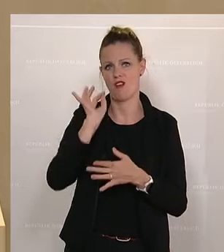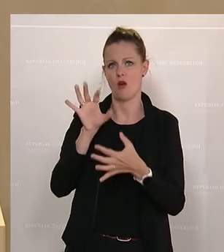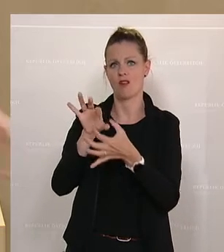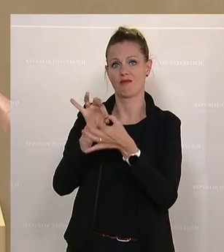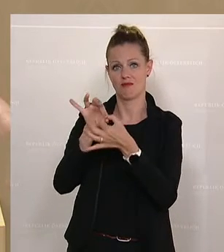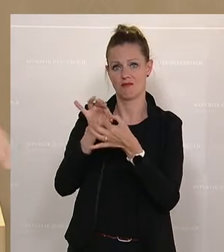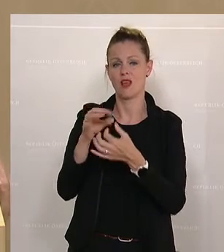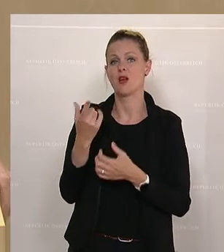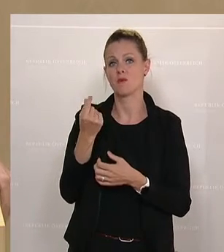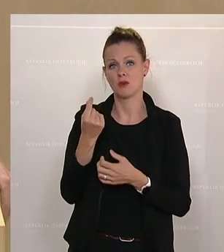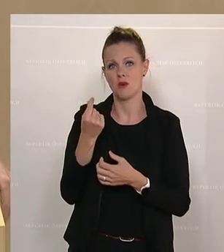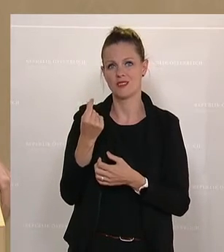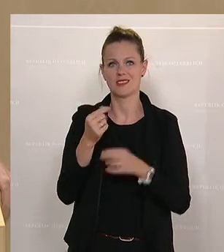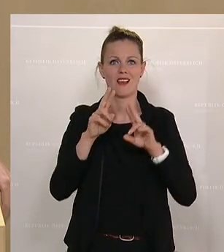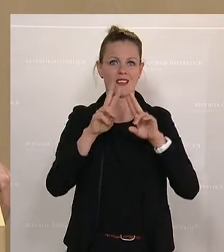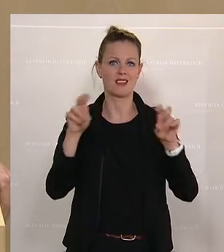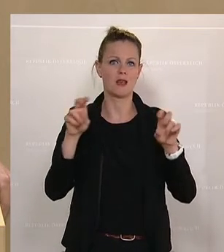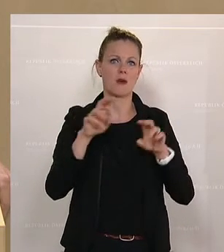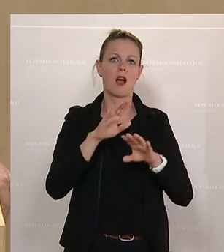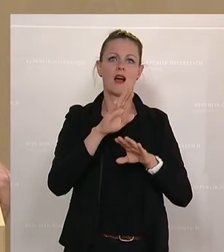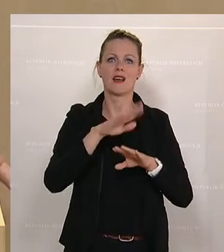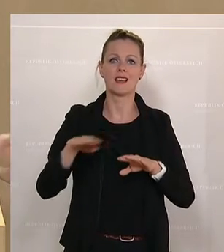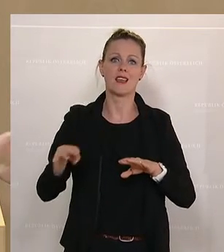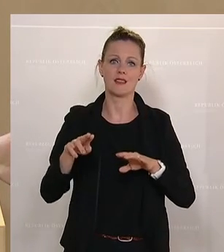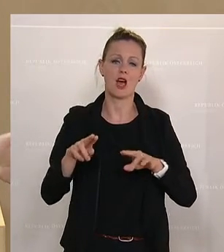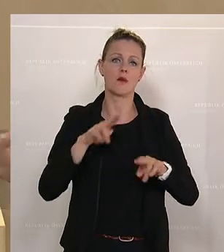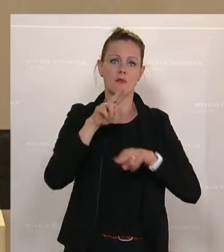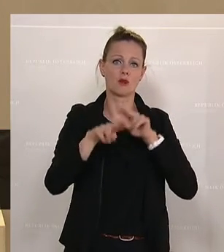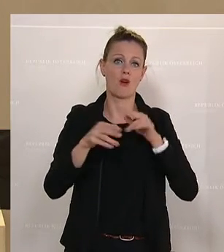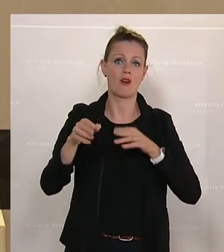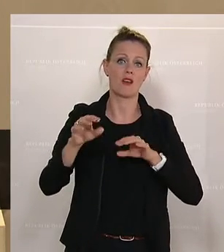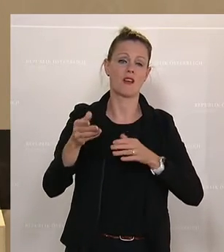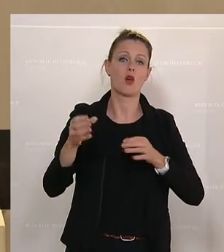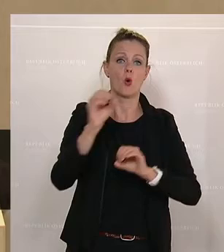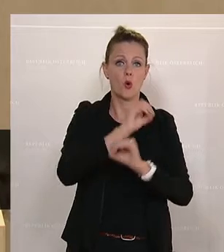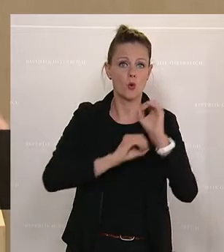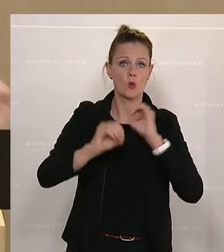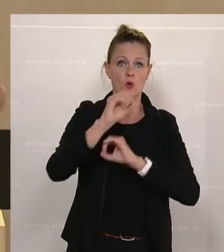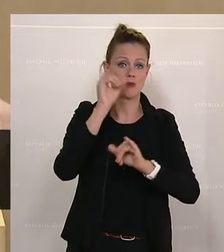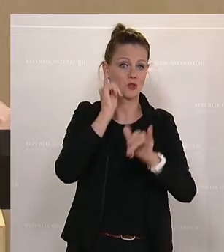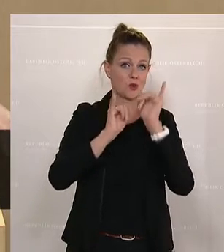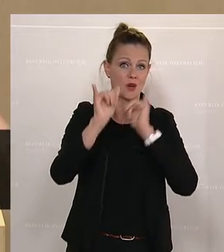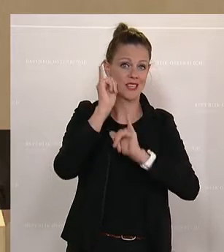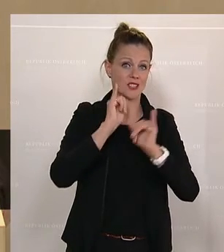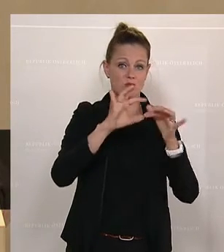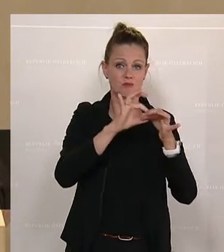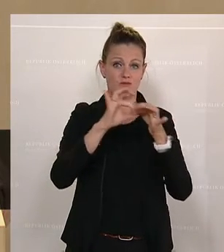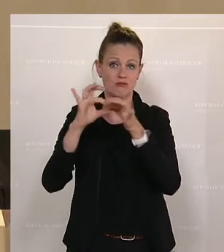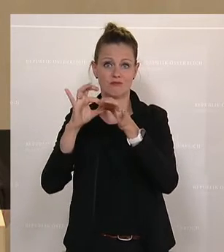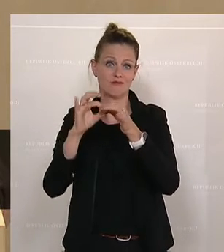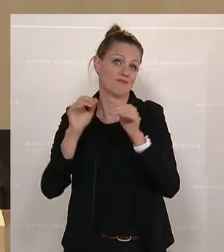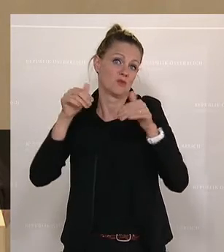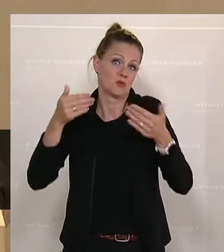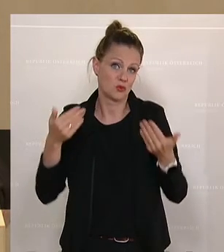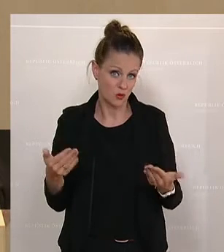Und das heißt, dass das Thema Kinderbetreuung auch ökonomisch, auch ein Tourismusthema ist. Und da werden wir nicht vorbeikommen,